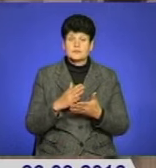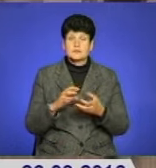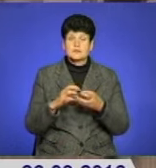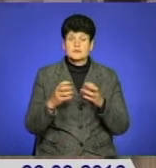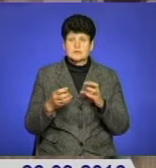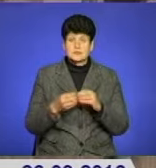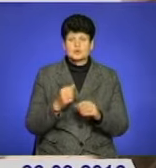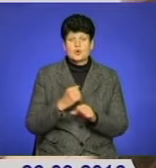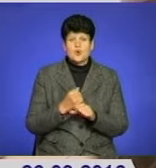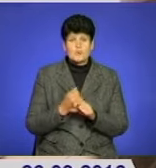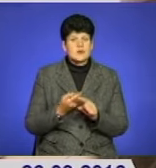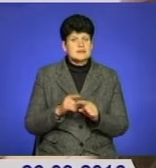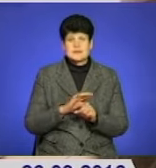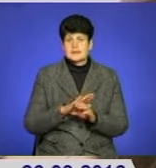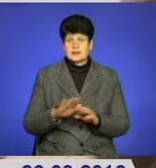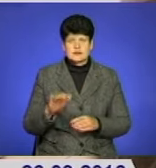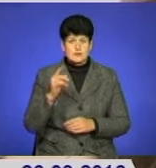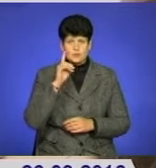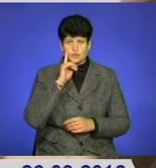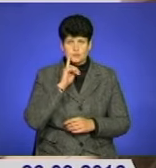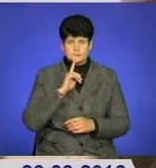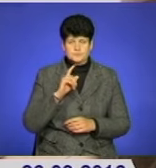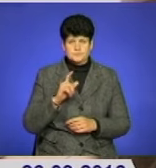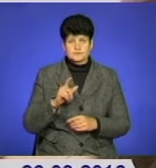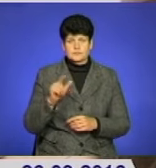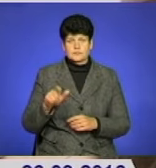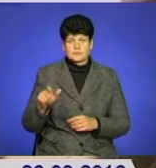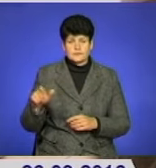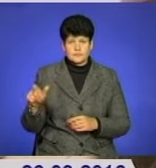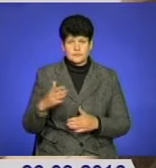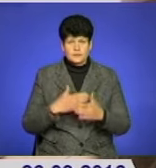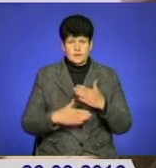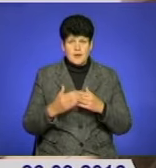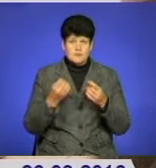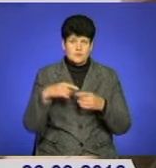що роблять вони це не задля комфортного пересування інвалідів, а лише для галочки.